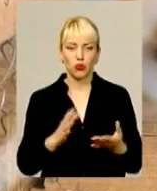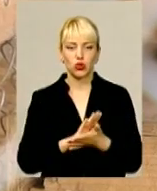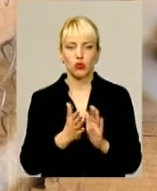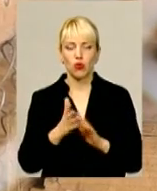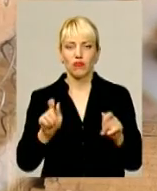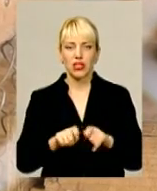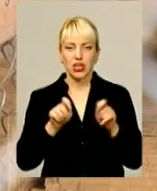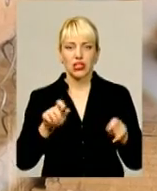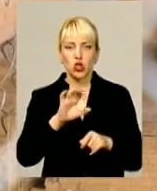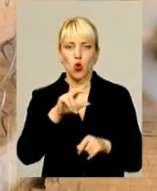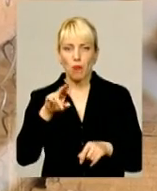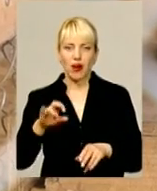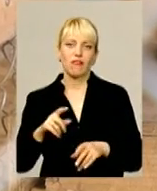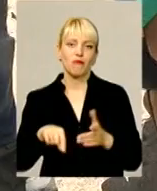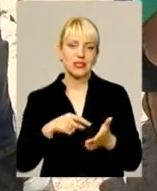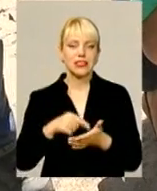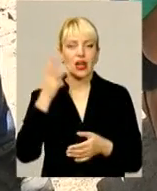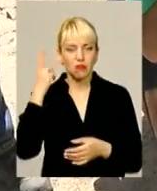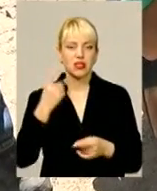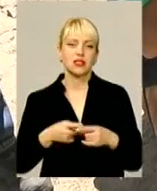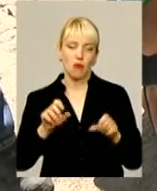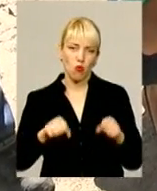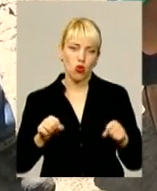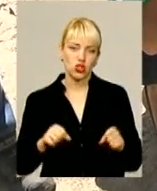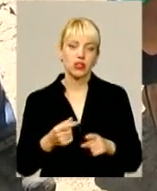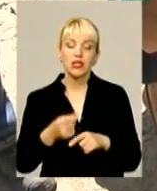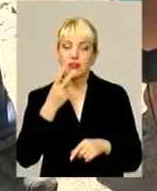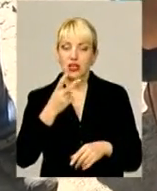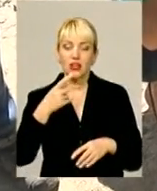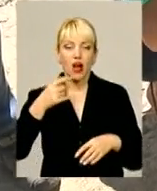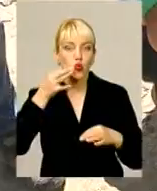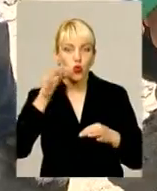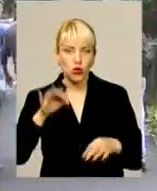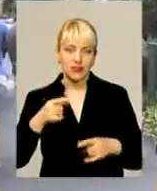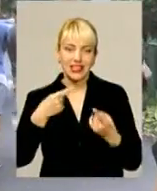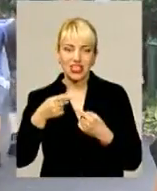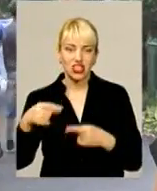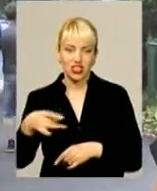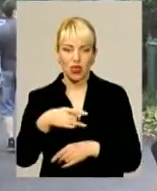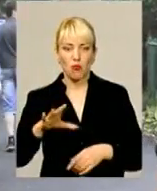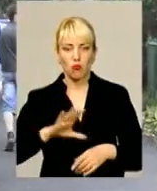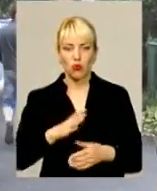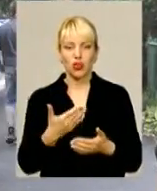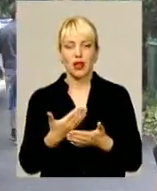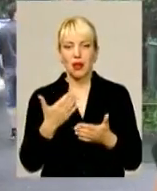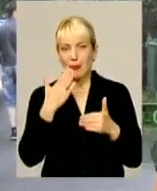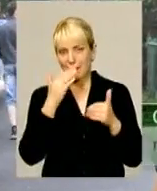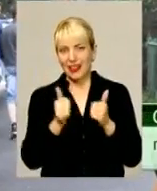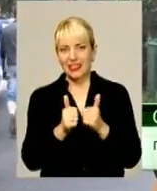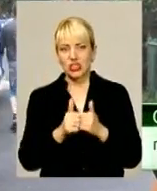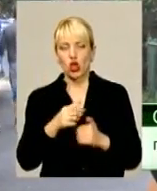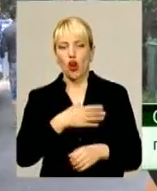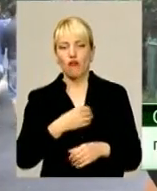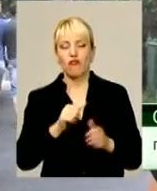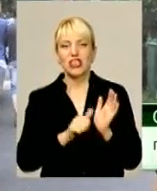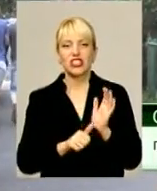зоопарк у Хмельницькому цілком можливо, особливо, зважаючи на досвід інших регіонів. Були близько Львова, там, здається, 60